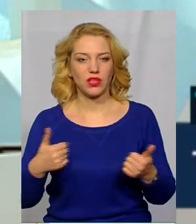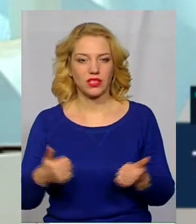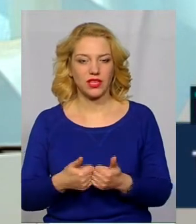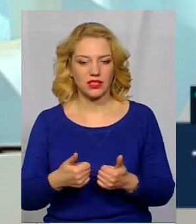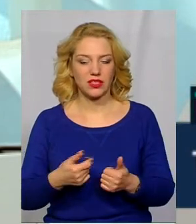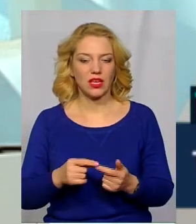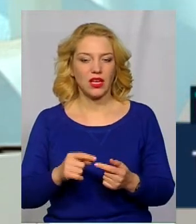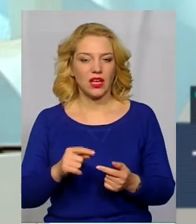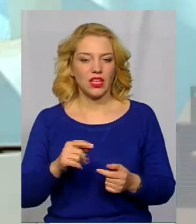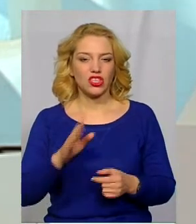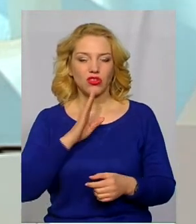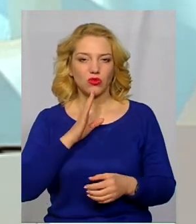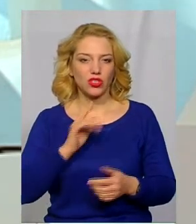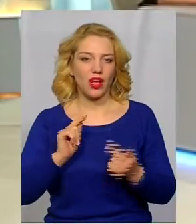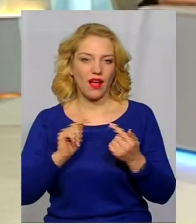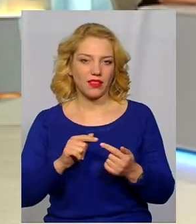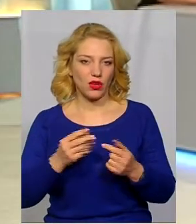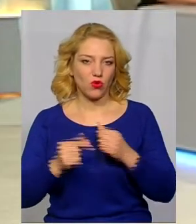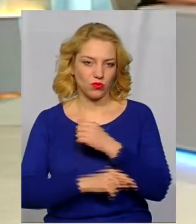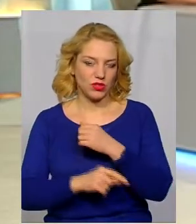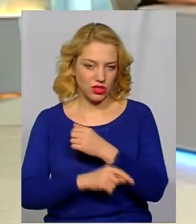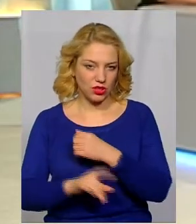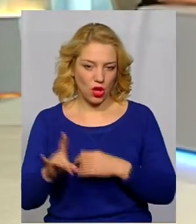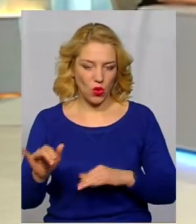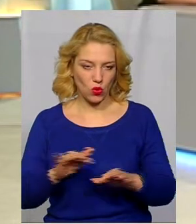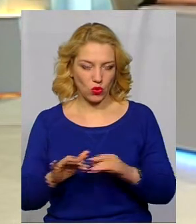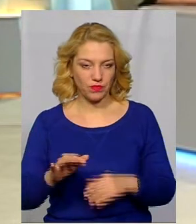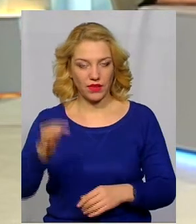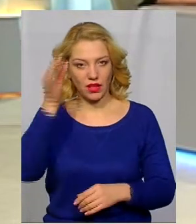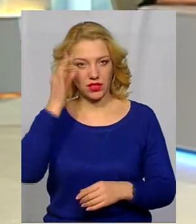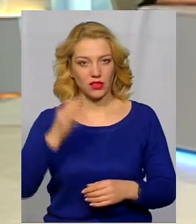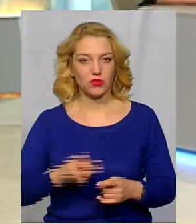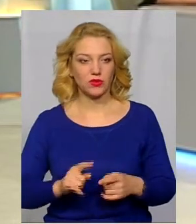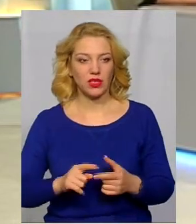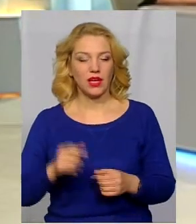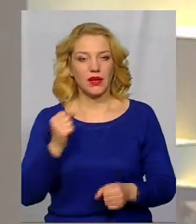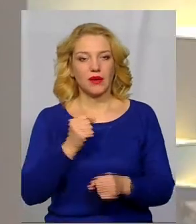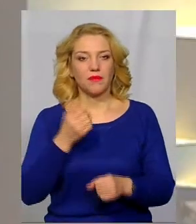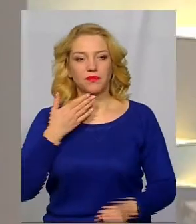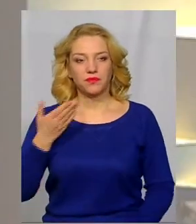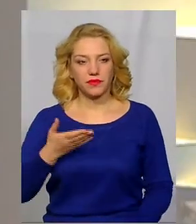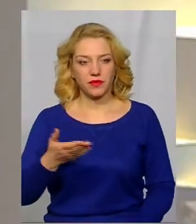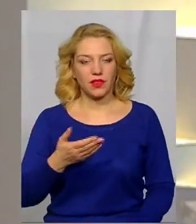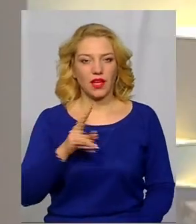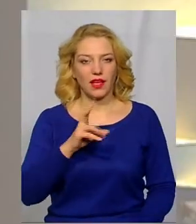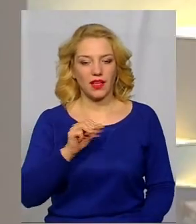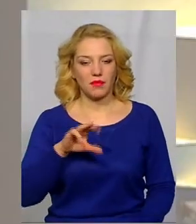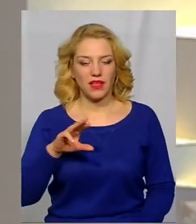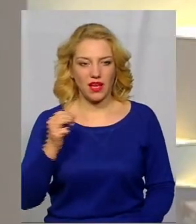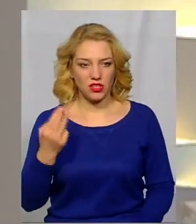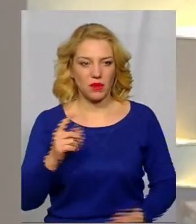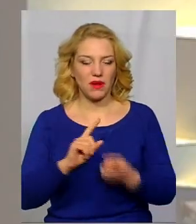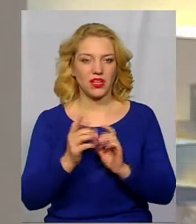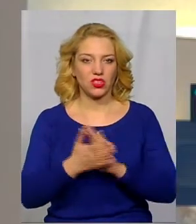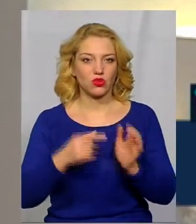Олена Покотило. Добрий вечір. Добрий вечір. Нагадую, мене звати Олена Кеміняш. На жестову мову перекладає Оксана